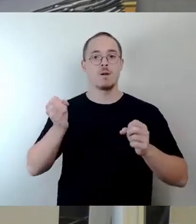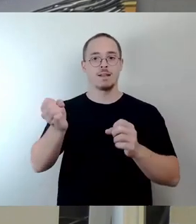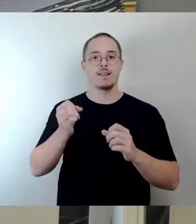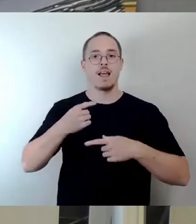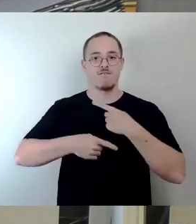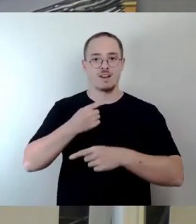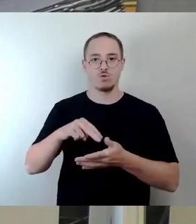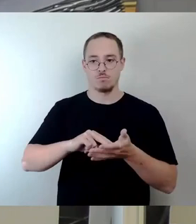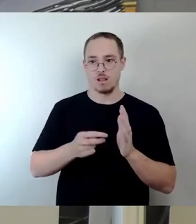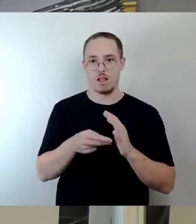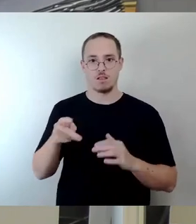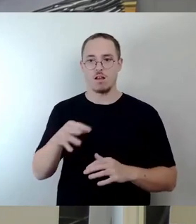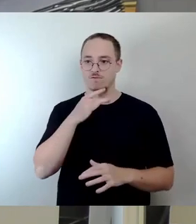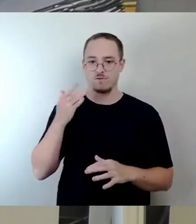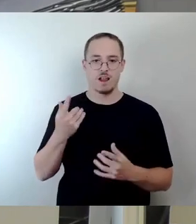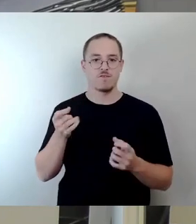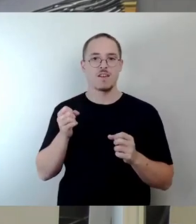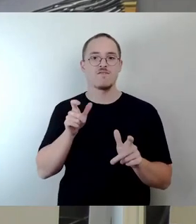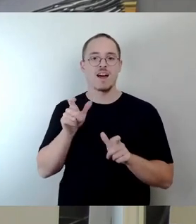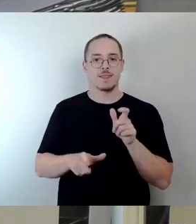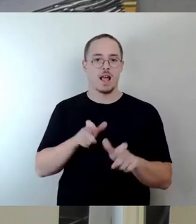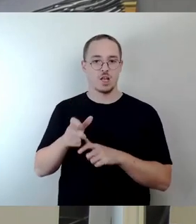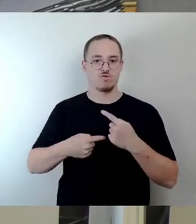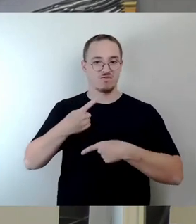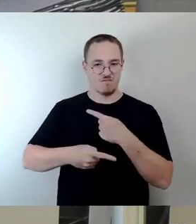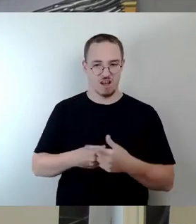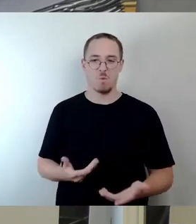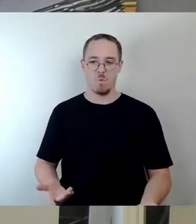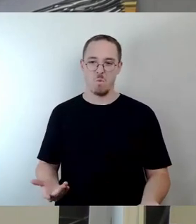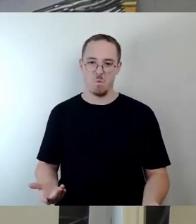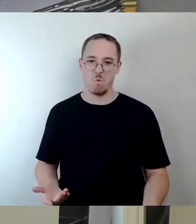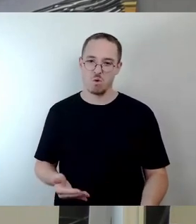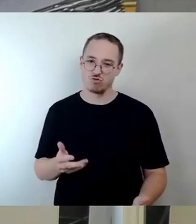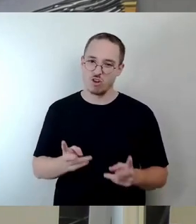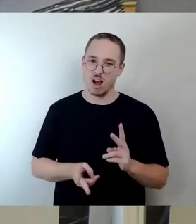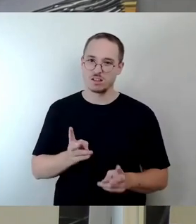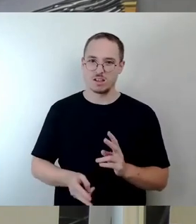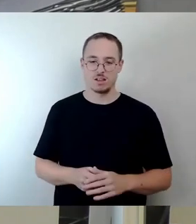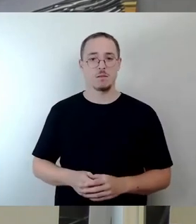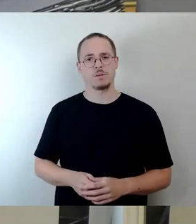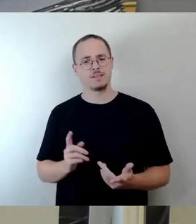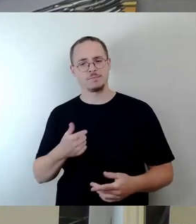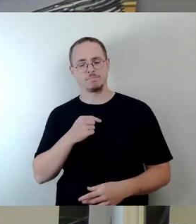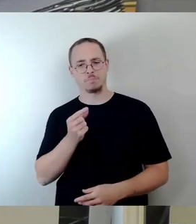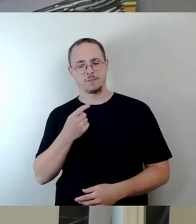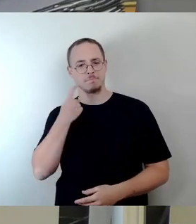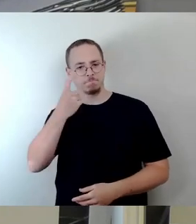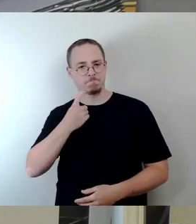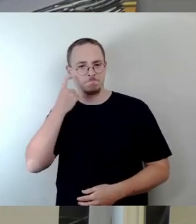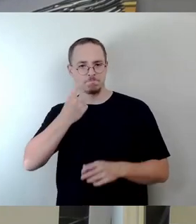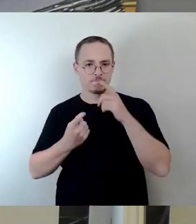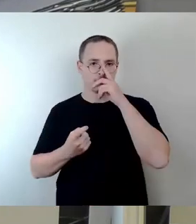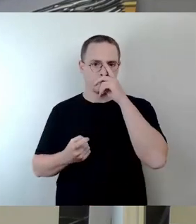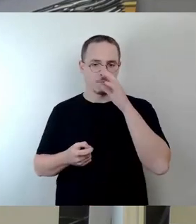läuft. Und meine Damen und Herren, ich muss mich schon wundern. Die Leitziele für den Mobilitätsentwicklungsplan, die haben hier in diesem Stadtrat bereits beschlossen.